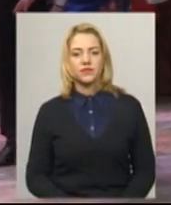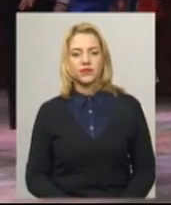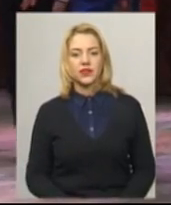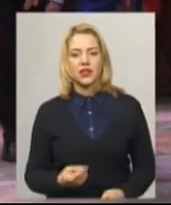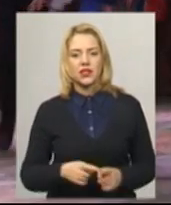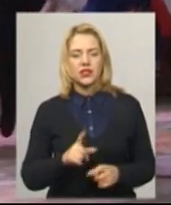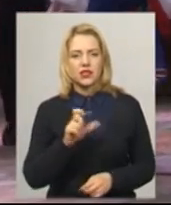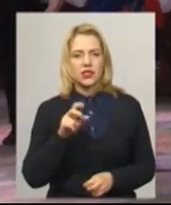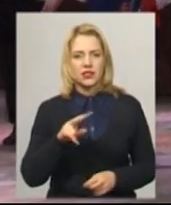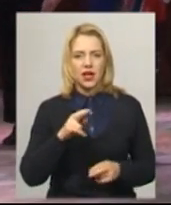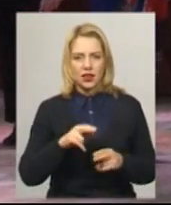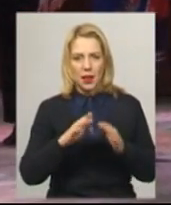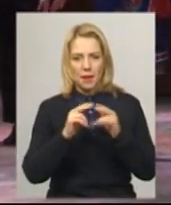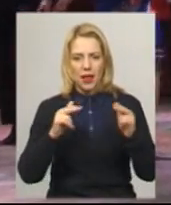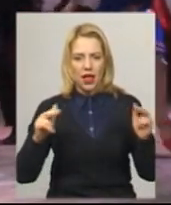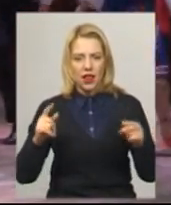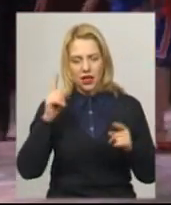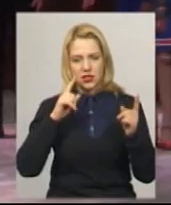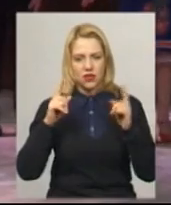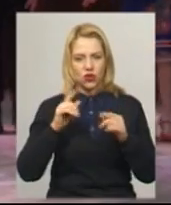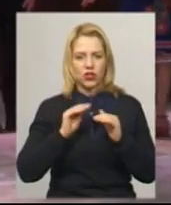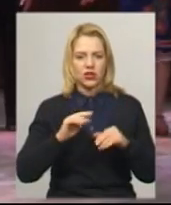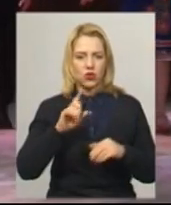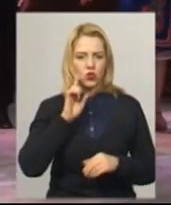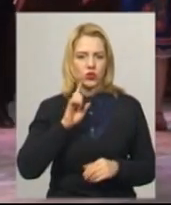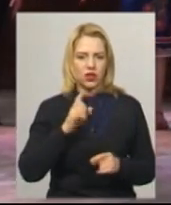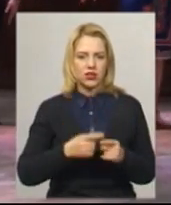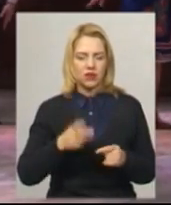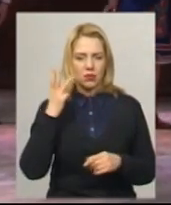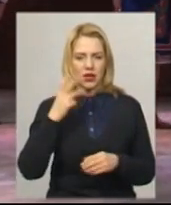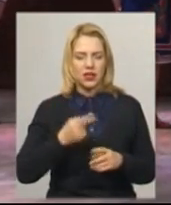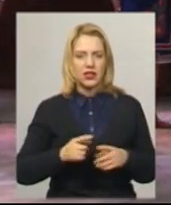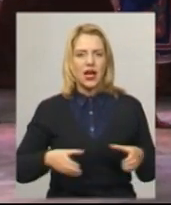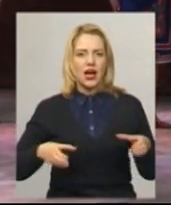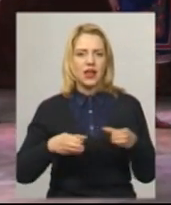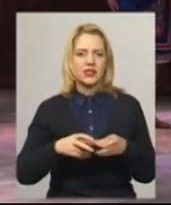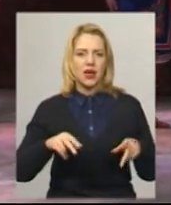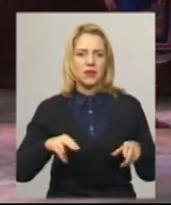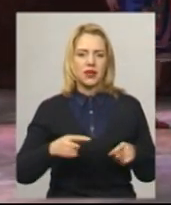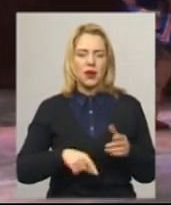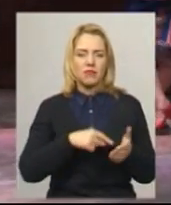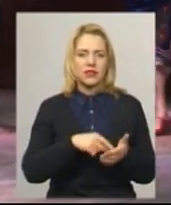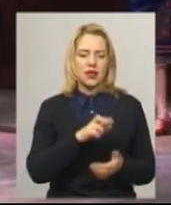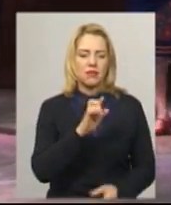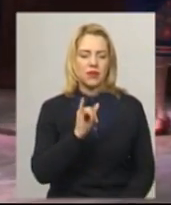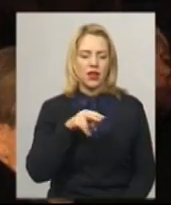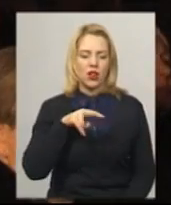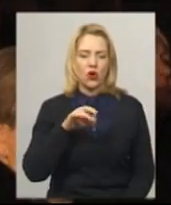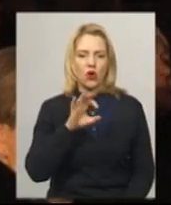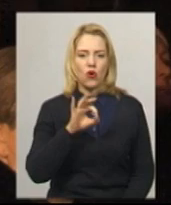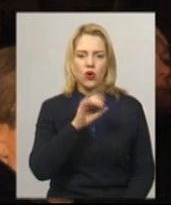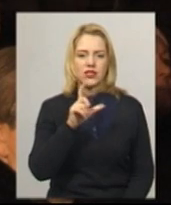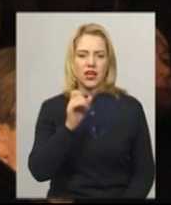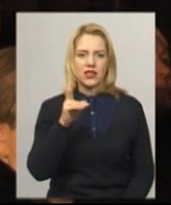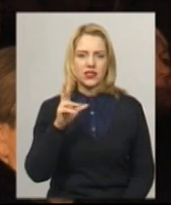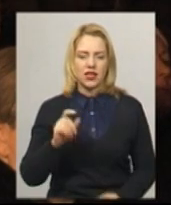Це зала Палацу творчості дітей та юнацтва у Хмельницькому. На сцені анцембль танцю «Усмішка» з міста Білозерської Донецької області. Учасники